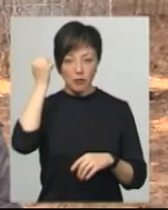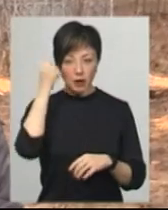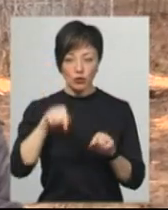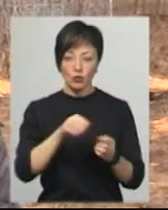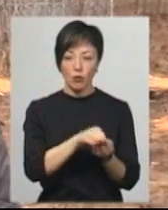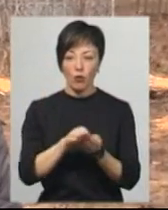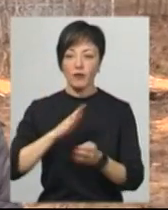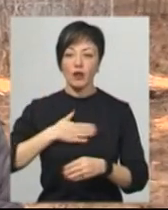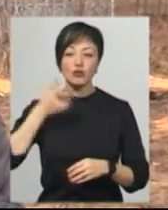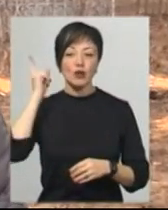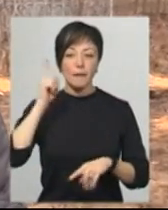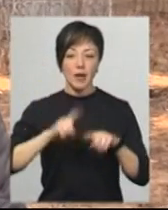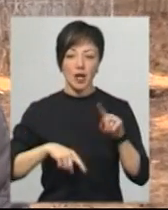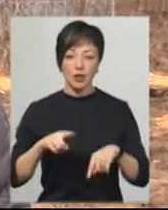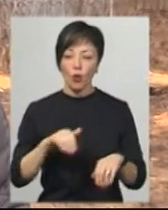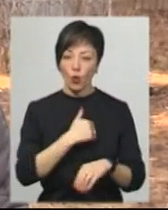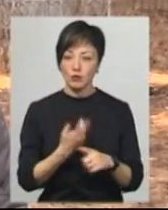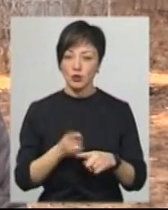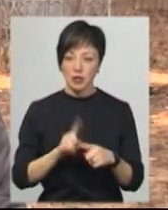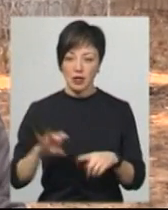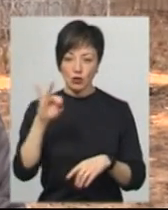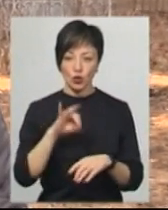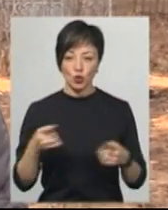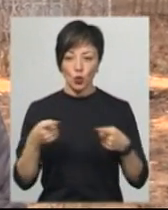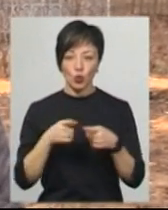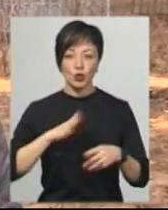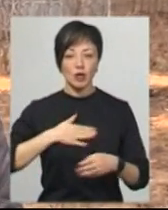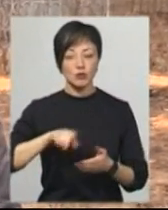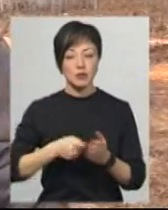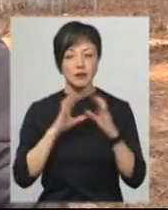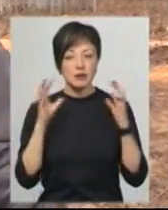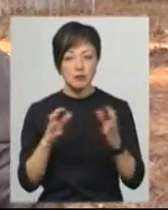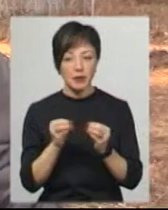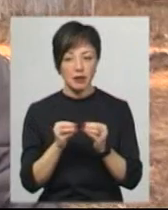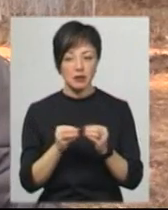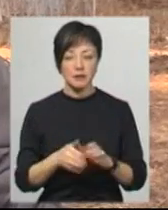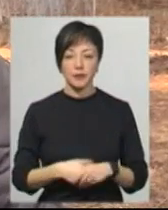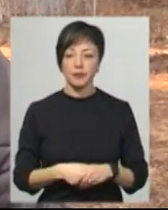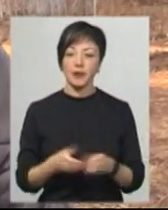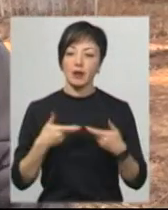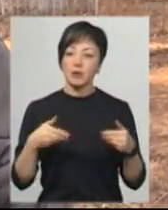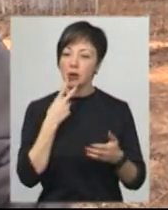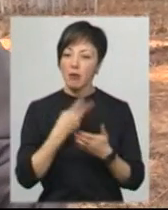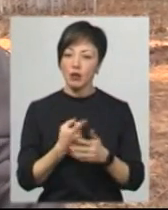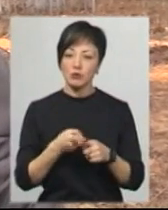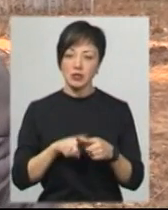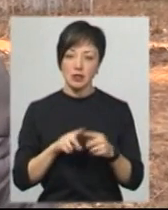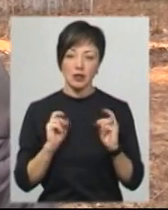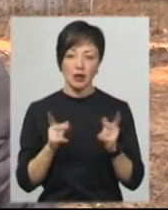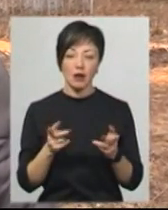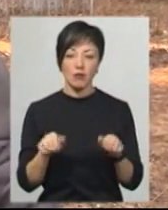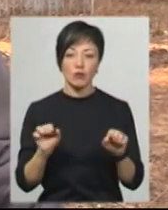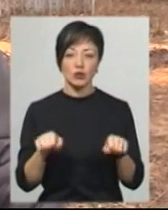тут поховані наші предки. І ми хочемо, щоб цей історичний куточок нашого міста зберігся. Ми бачимо це, як,